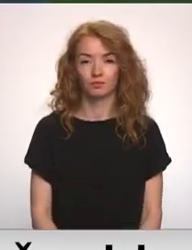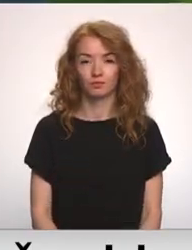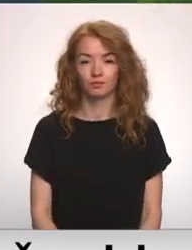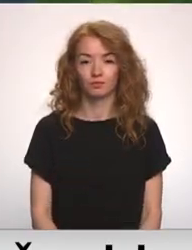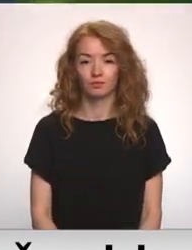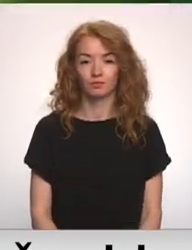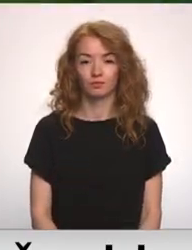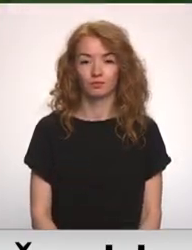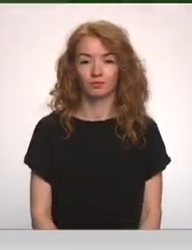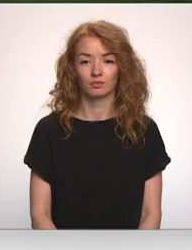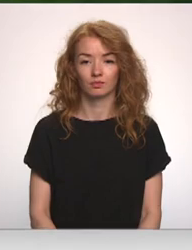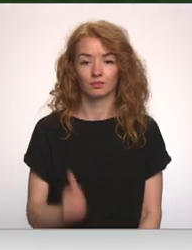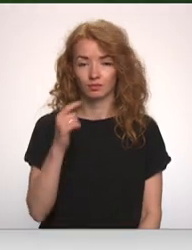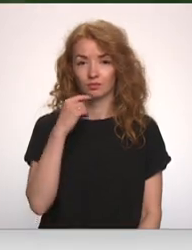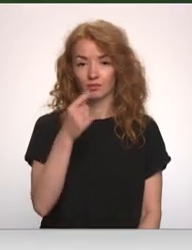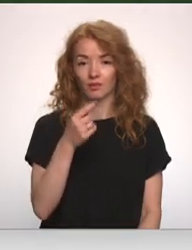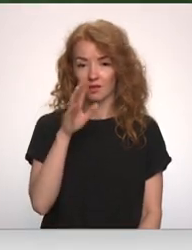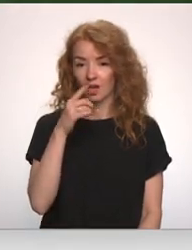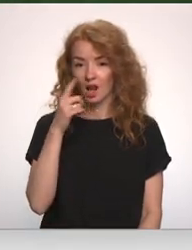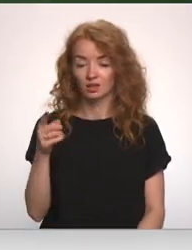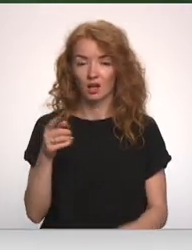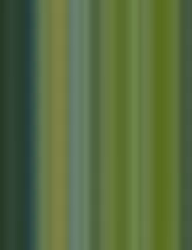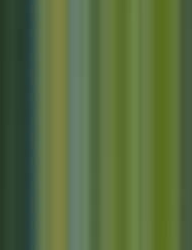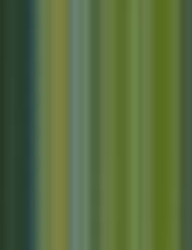Kurār var, laikam, krastā redzēt, pa kādai beigtīs.